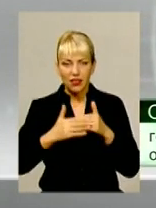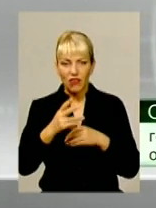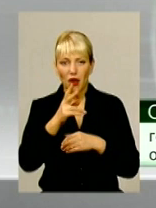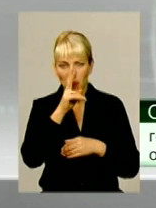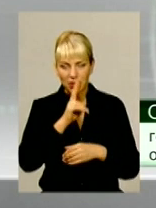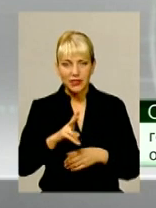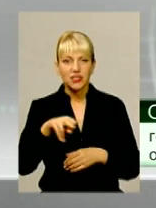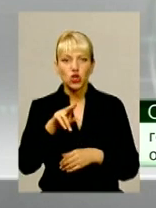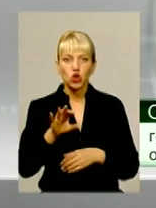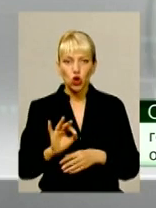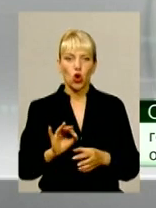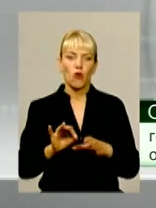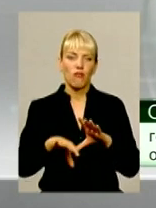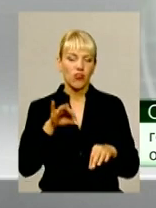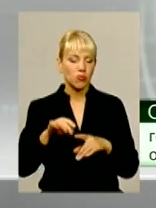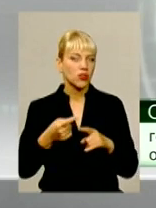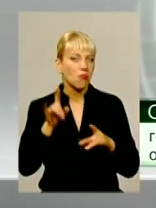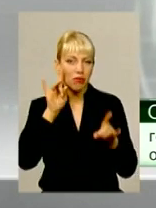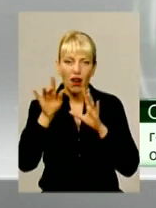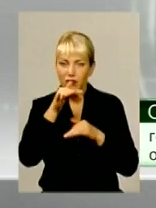Ніякого піару тут і бути не могло.